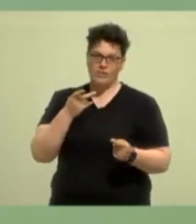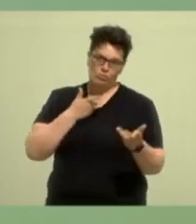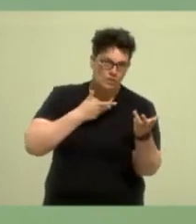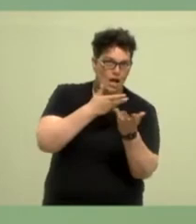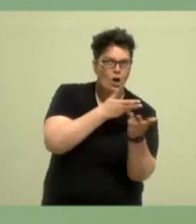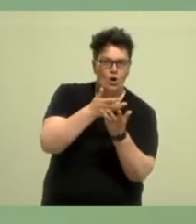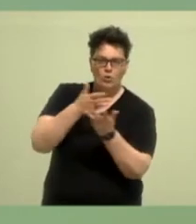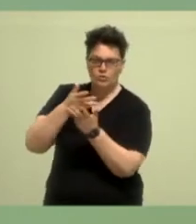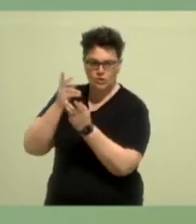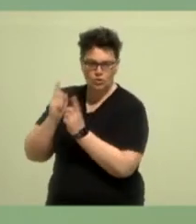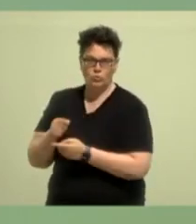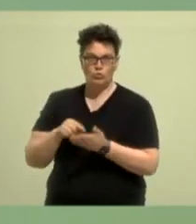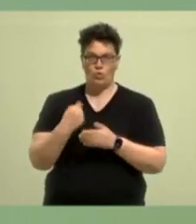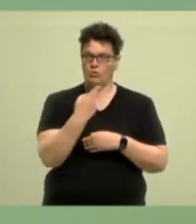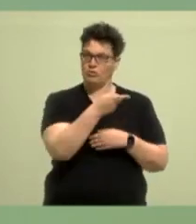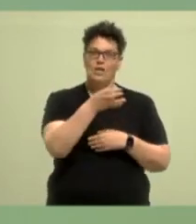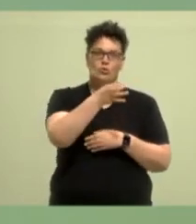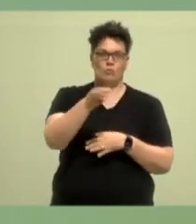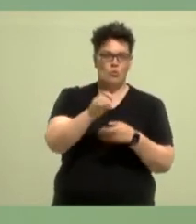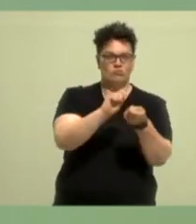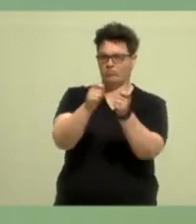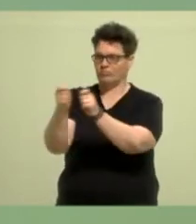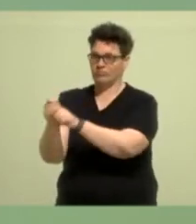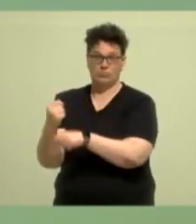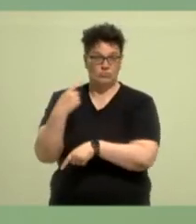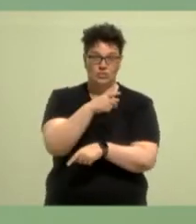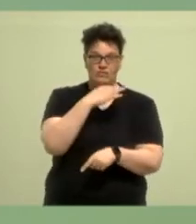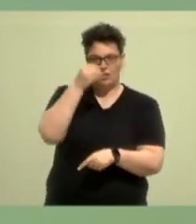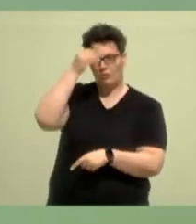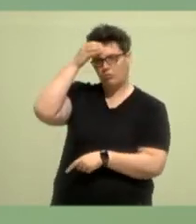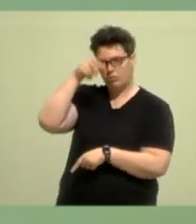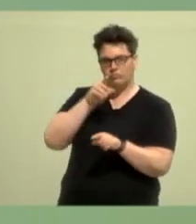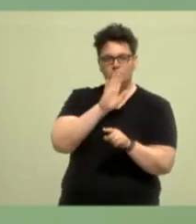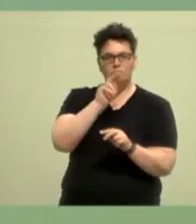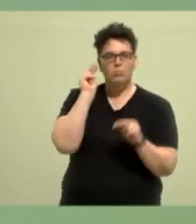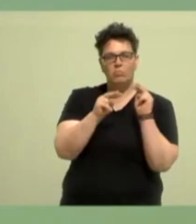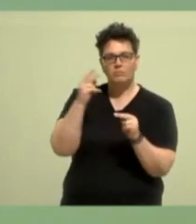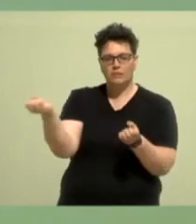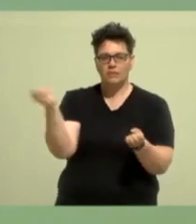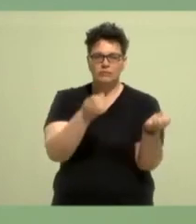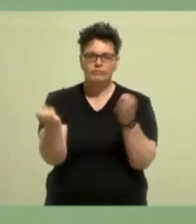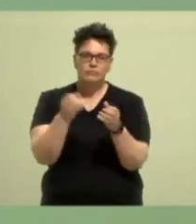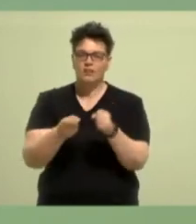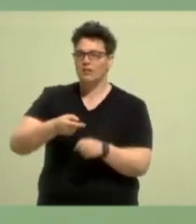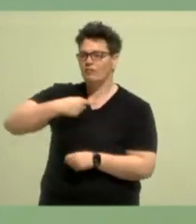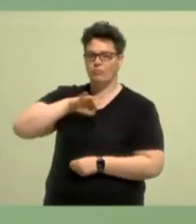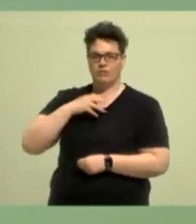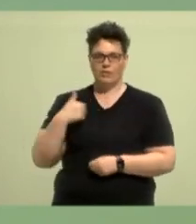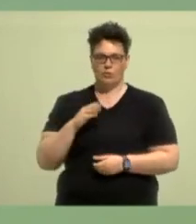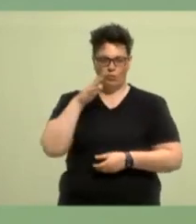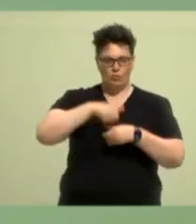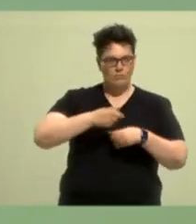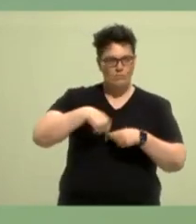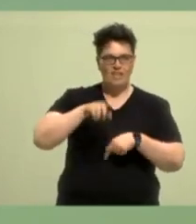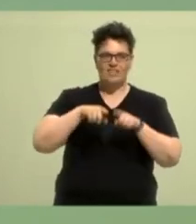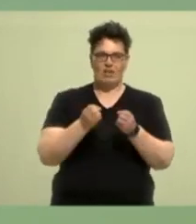Veränderungen vorantreiben. Die einen Wissens und Erfahrungsschatz haben und ihre Perspektiven einbringen. Wir Grünen werden immer diverser. Und auch daran müssen